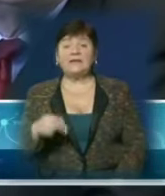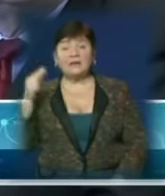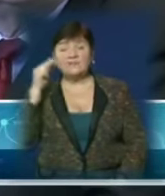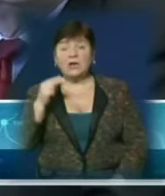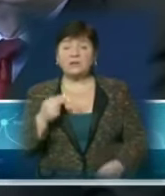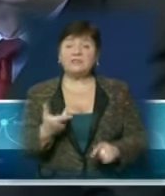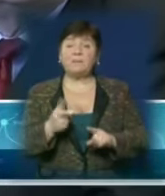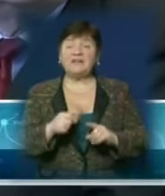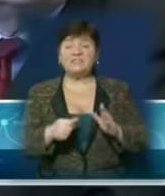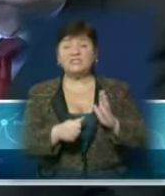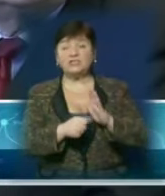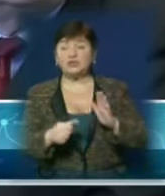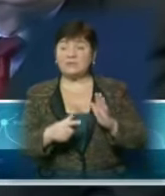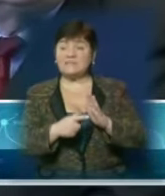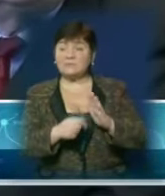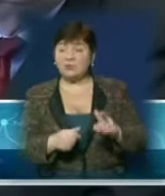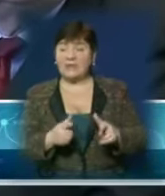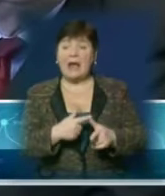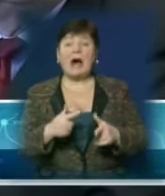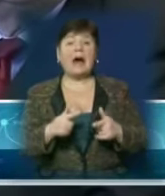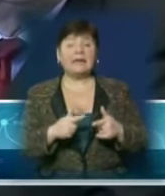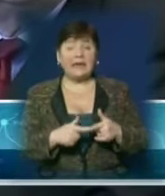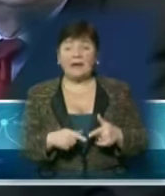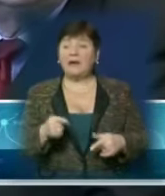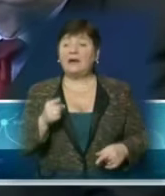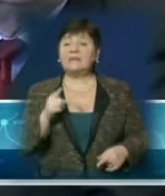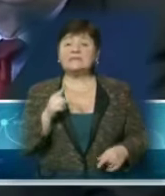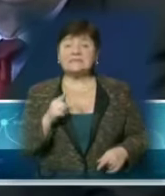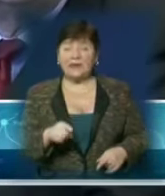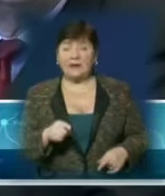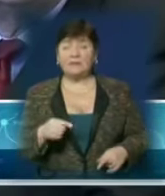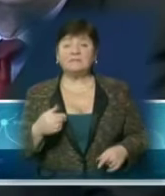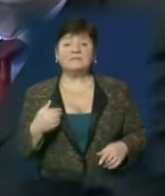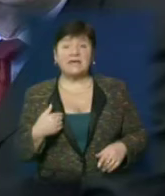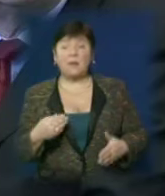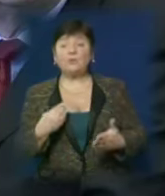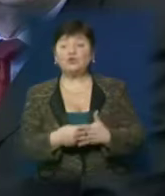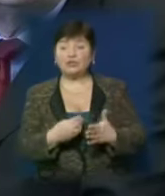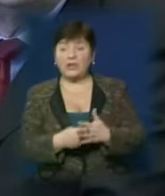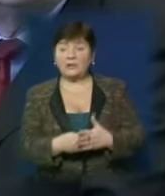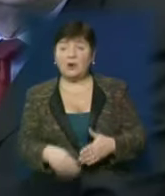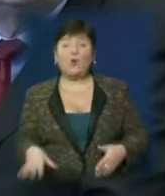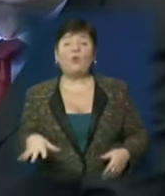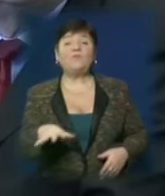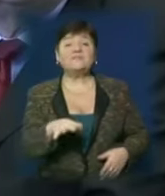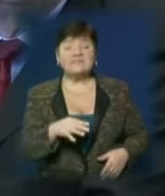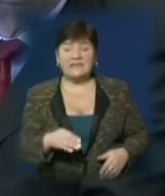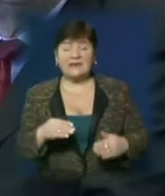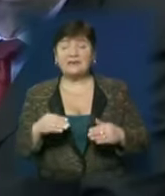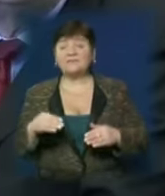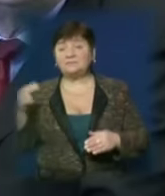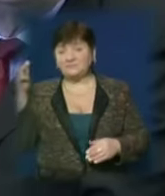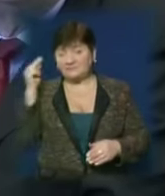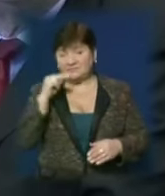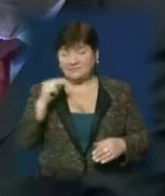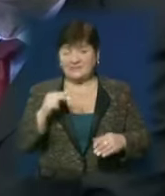600-700 учнів. Але це тягат для міських бюджетів. У цих навчальних закладах навчаються